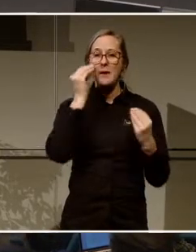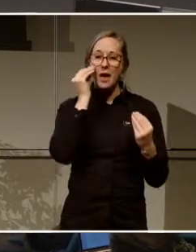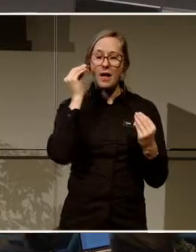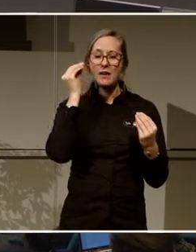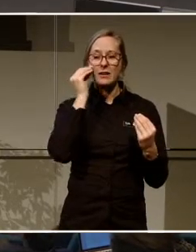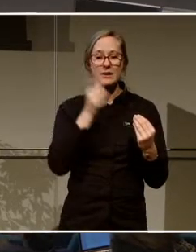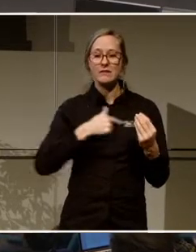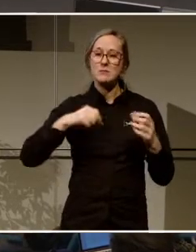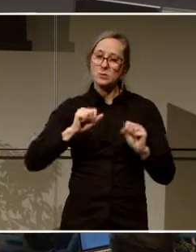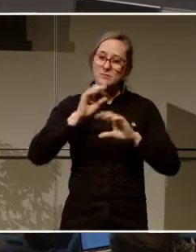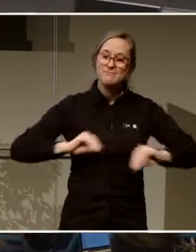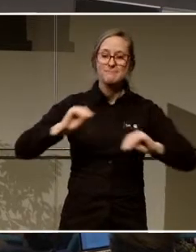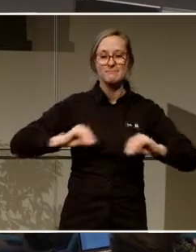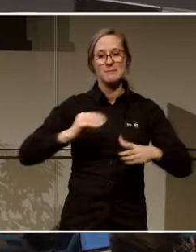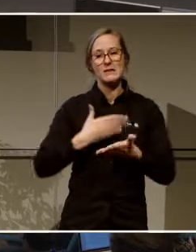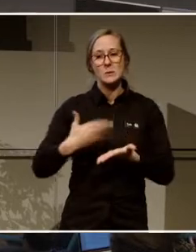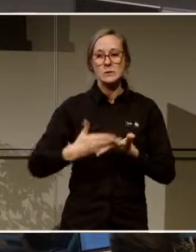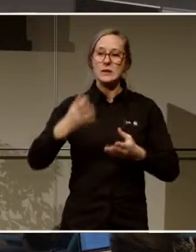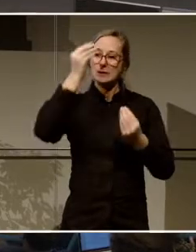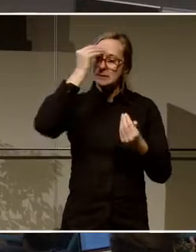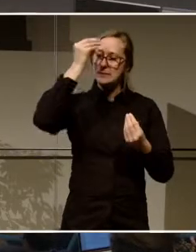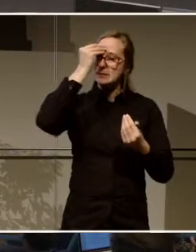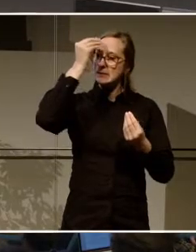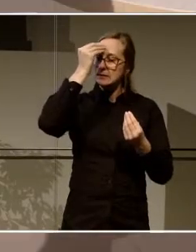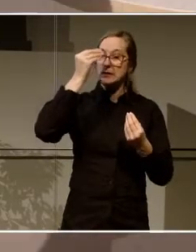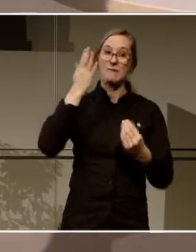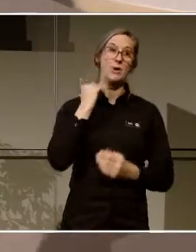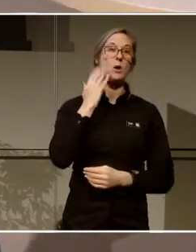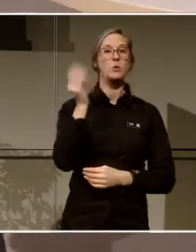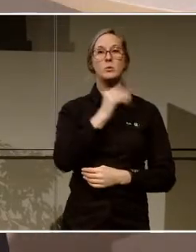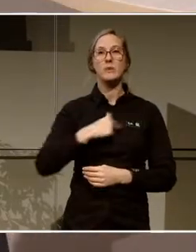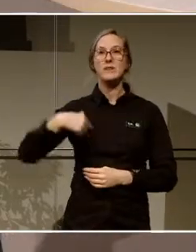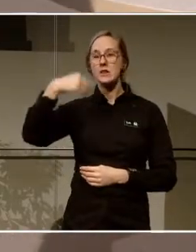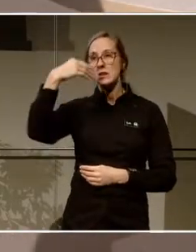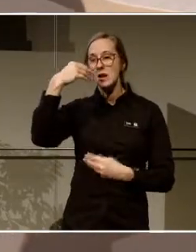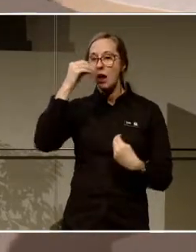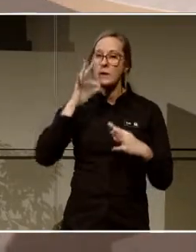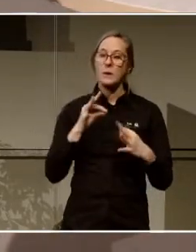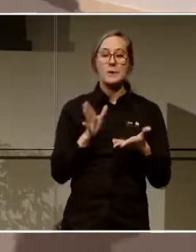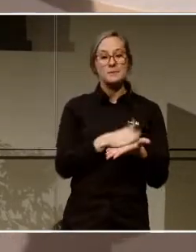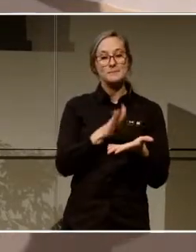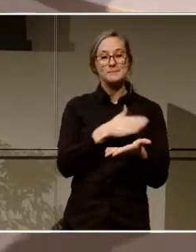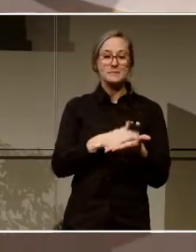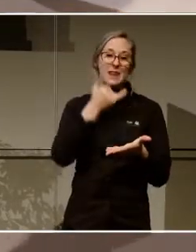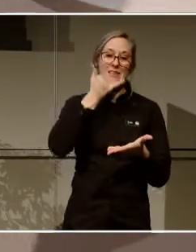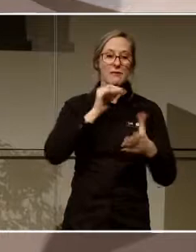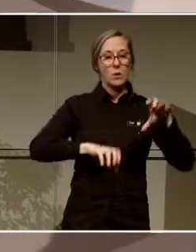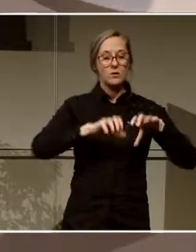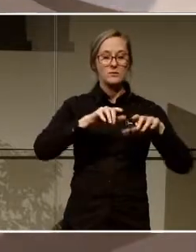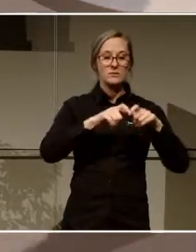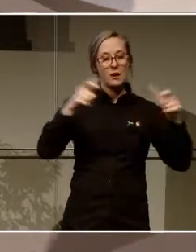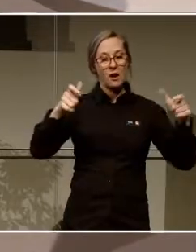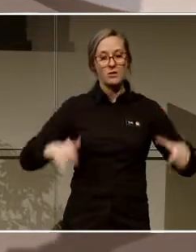underhålla. Och jag menar förut då kanske man lärde sig att slå in telefonkatalog, skriva på skrivmaskin, med ganska